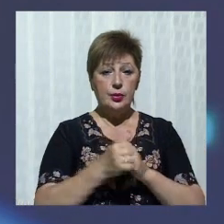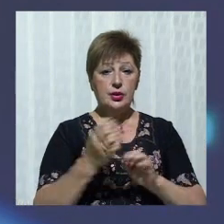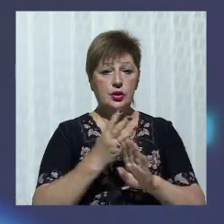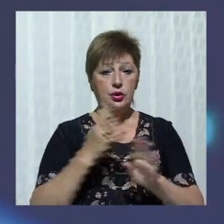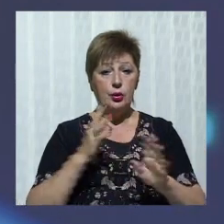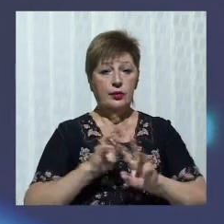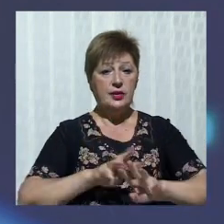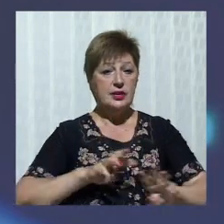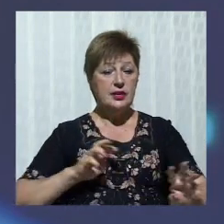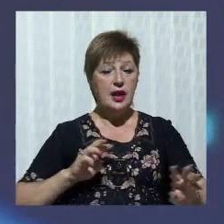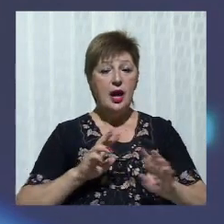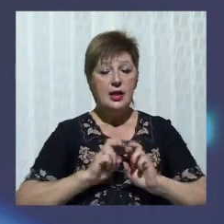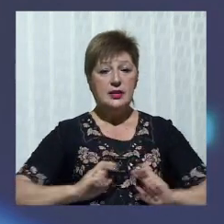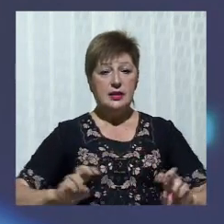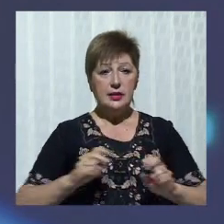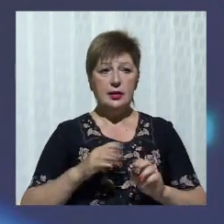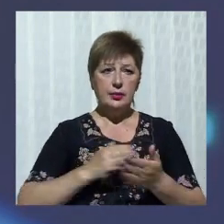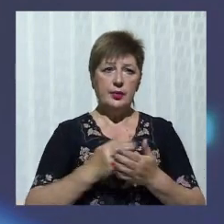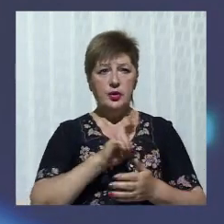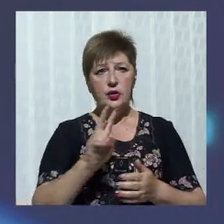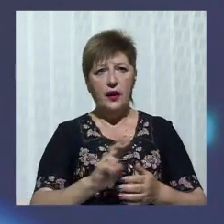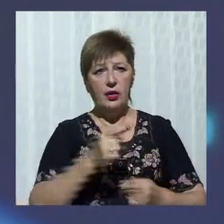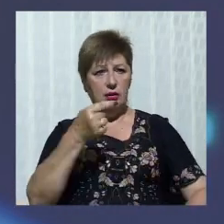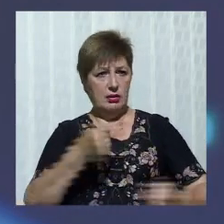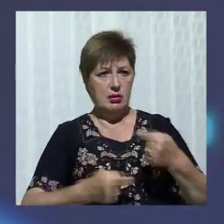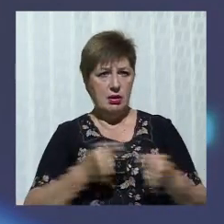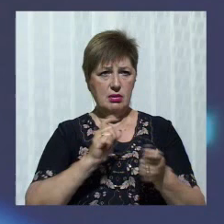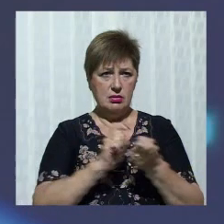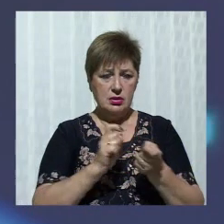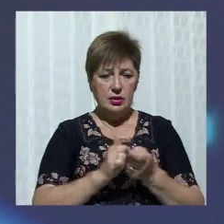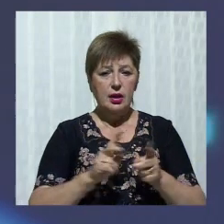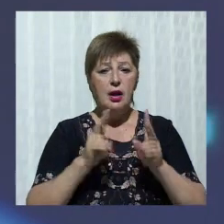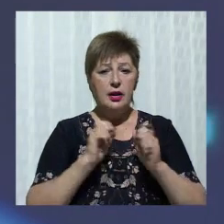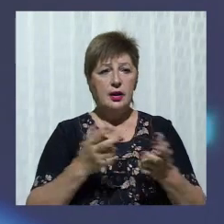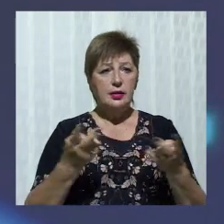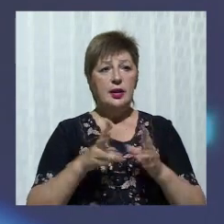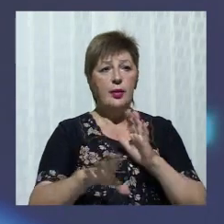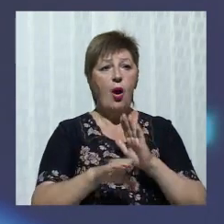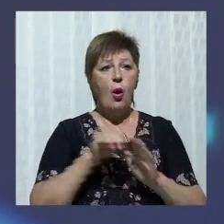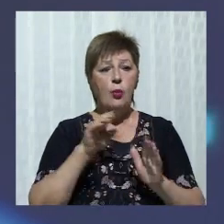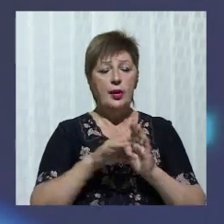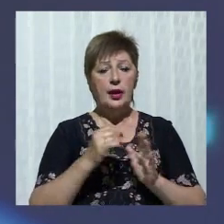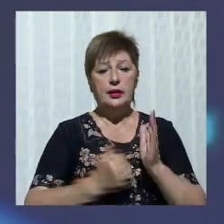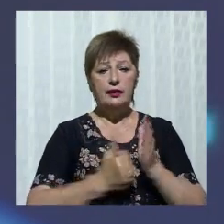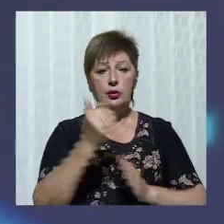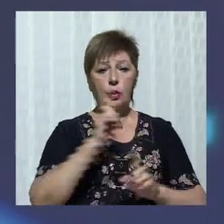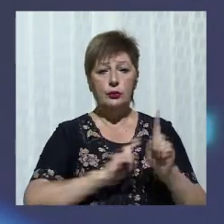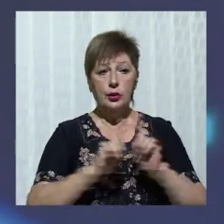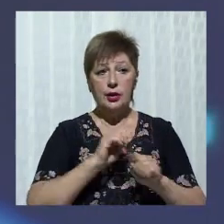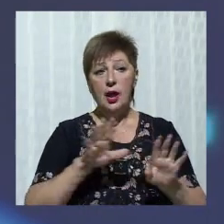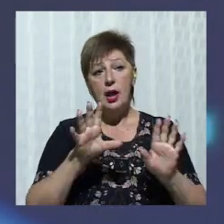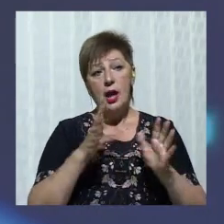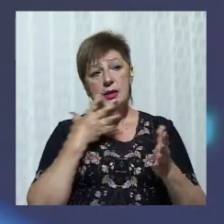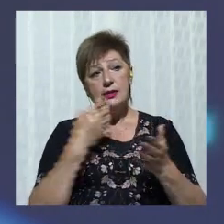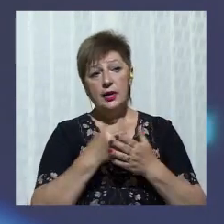Приблизно дві години суперечились, як саме українці мають обирати Верховну Раду. Своє бачення запропонував і президент. На